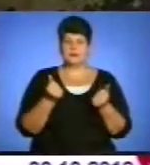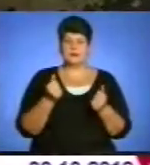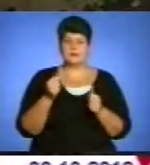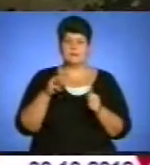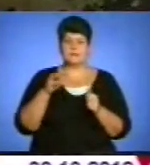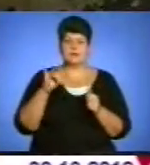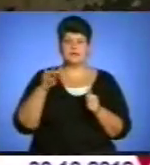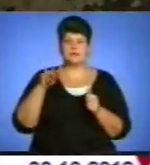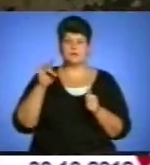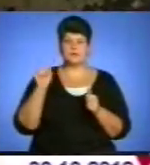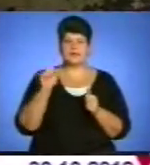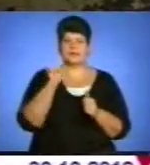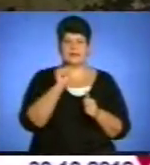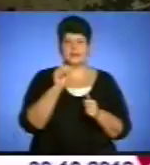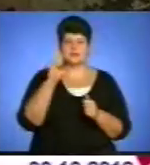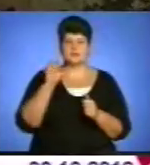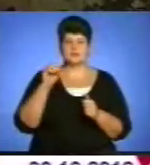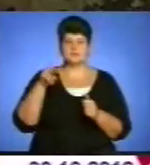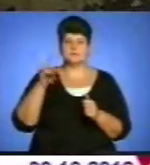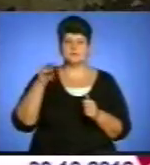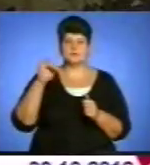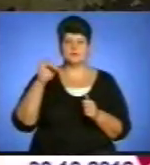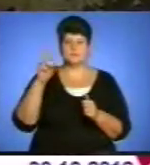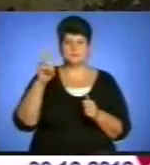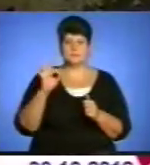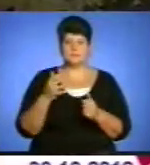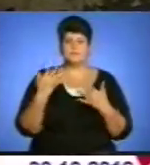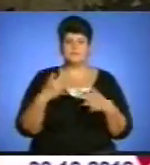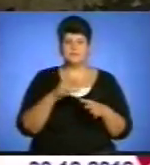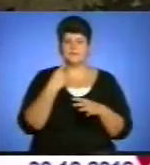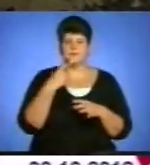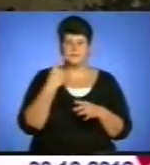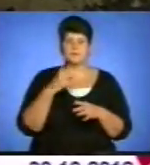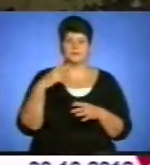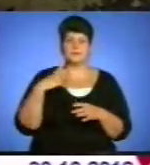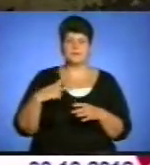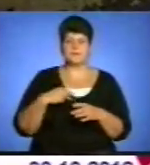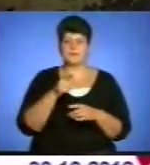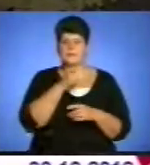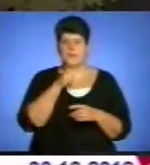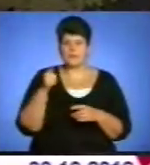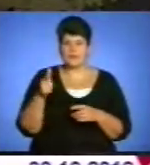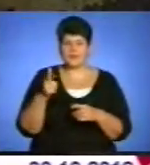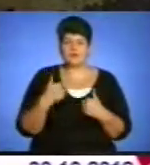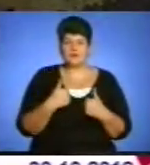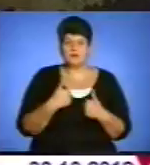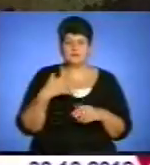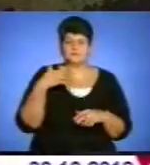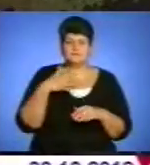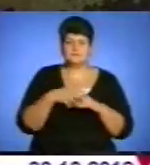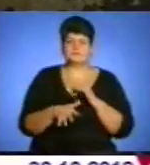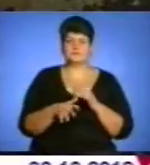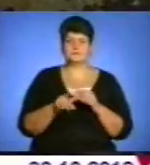Андрея Шептицького. Я вже не кажу про паризький період, я б хотів, щоб ви зрозуміли,